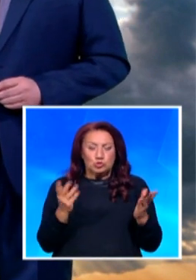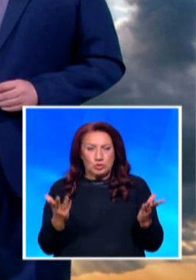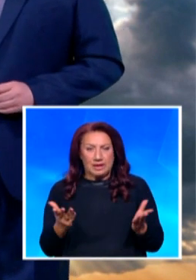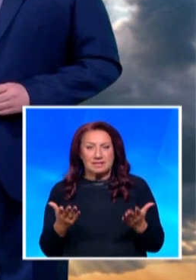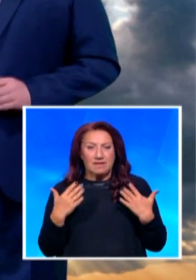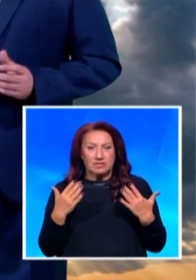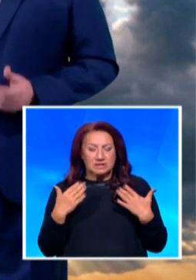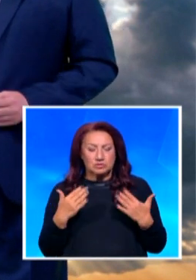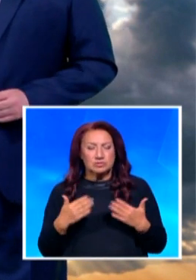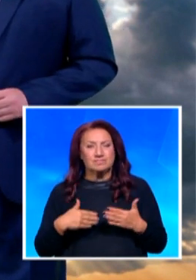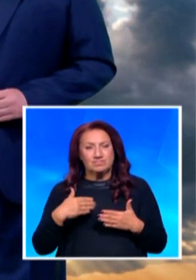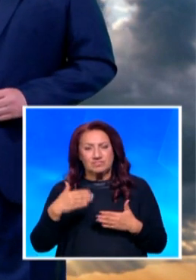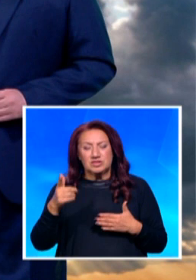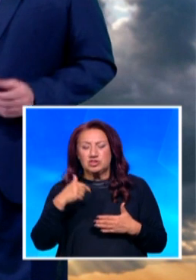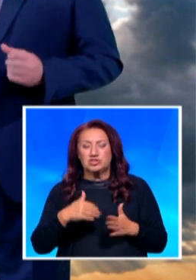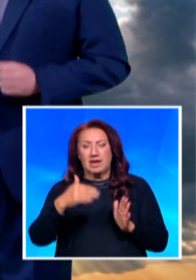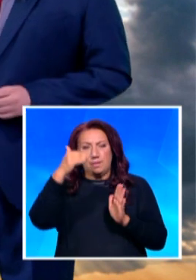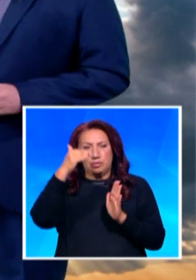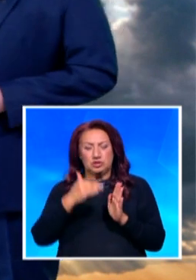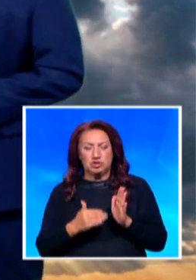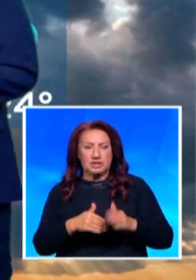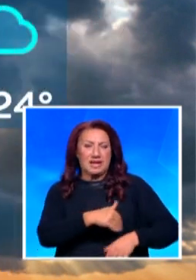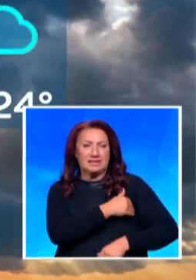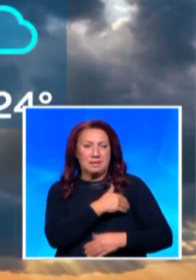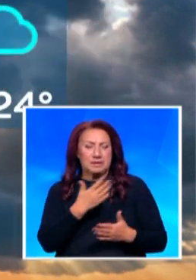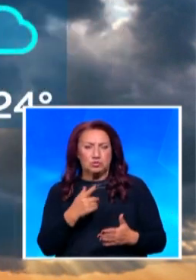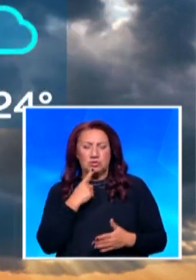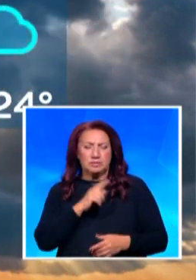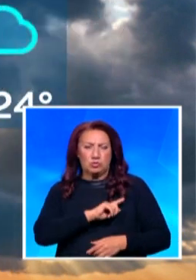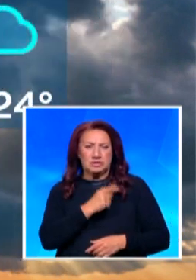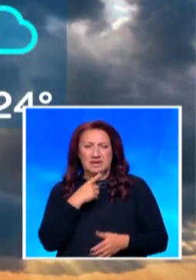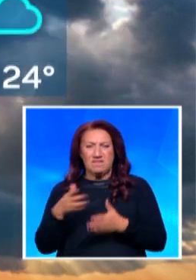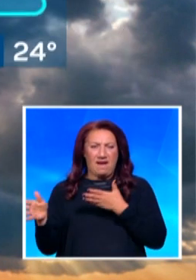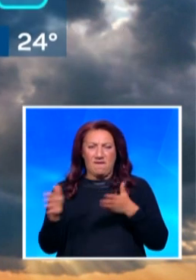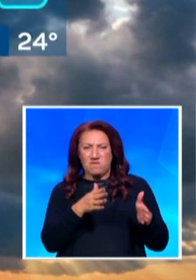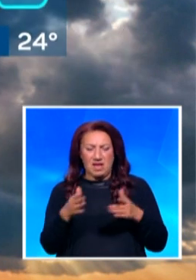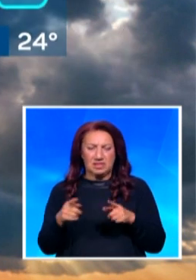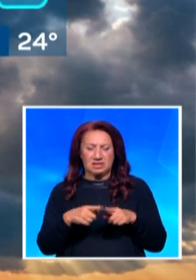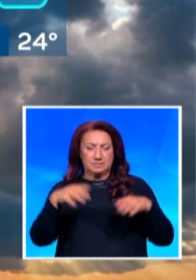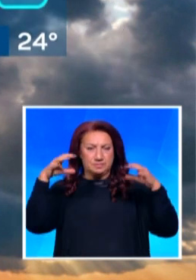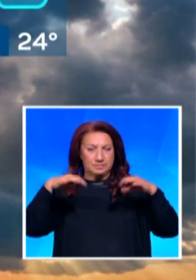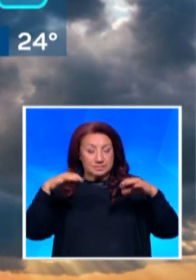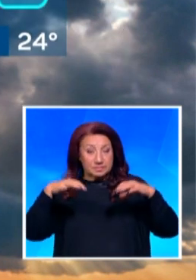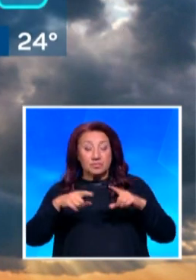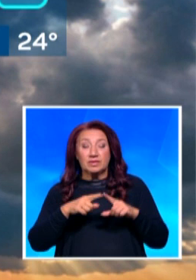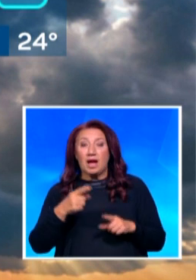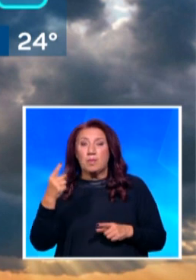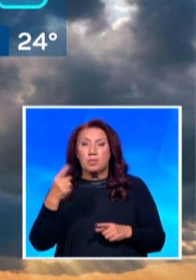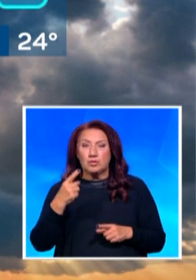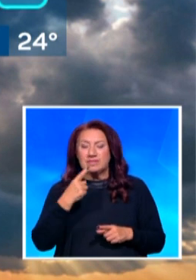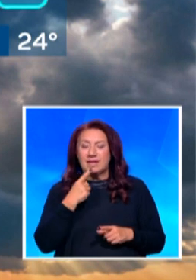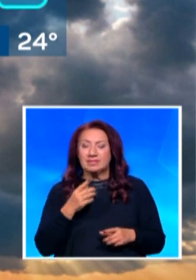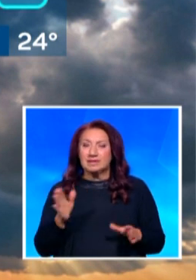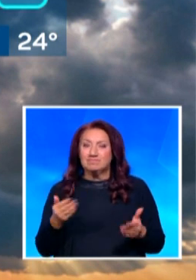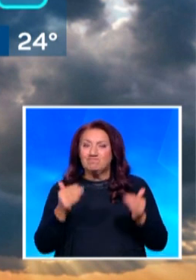фронт. Прогнозата е за понижение на температурите, усилване на вятъра и превалявания. В понеделник понижението на температурите ще продължи.